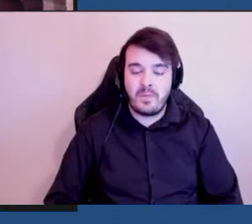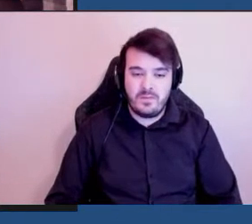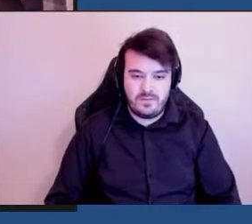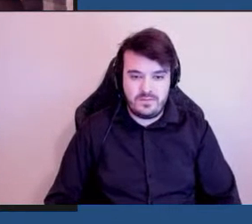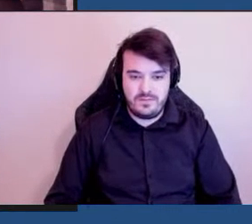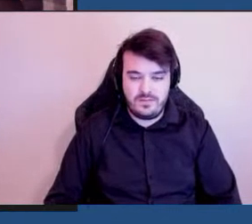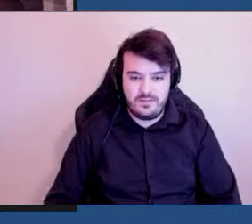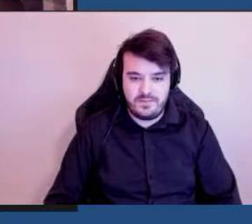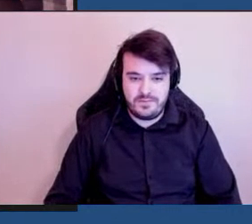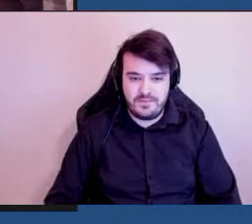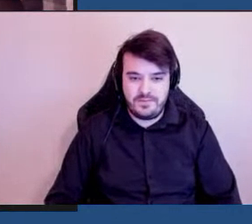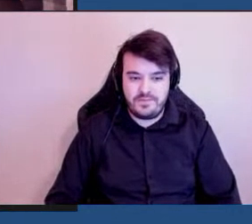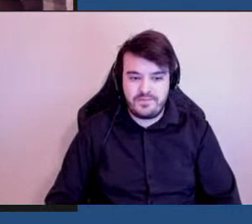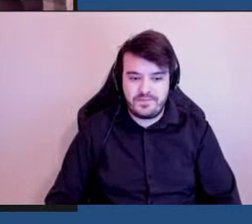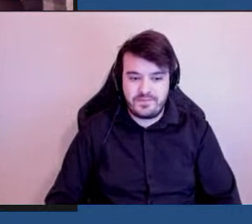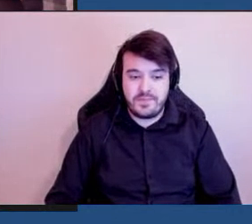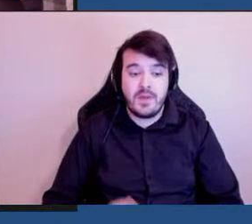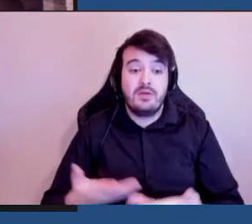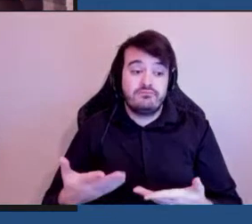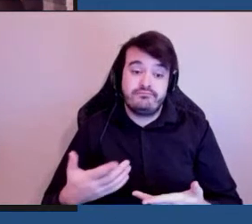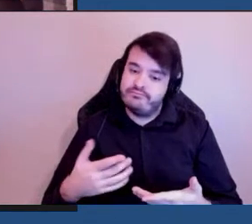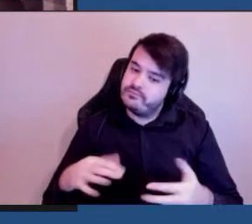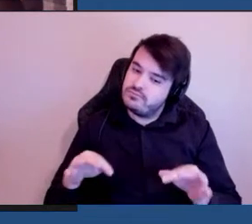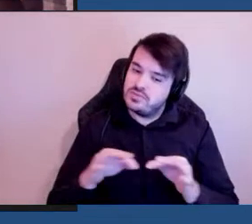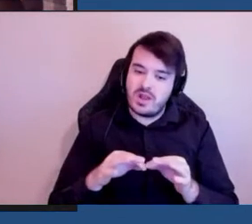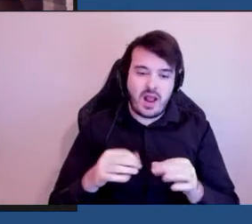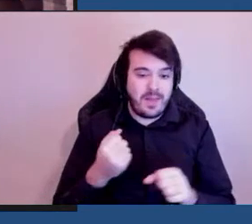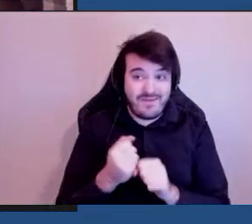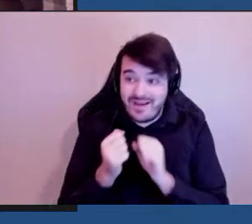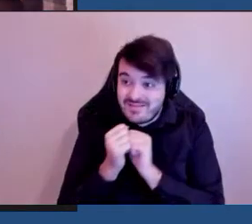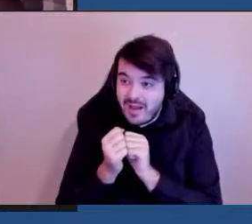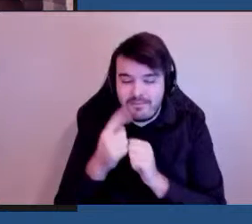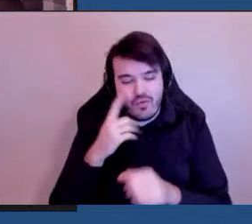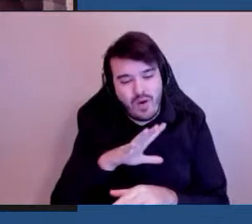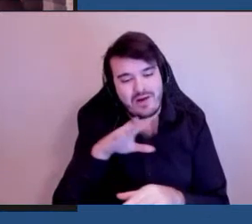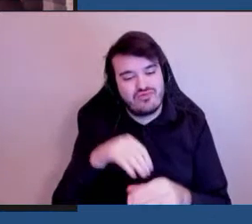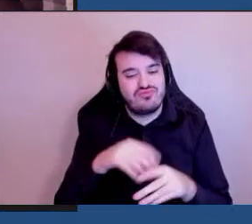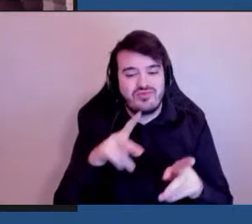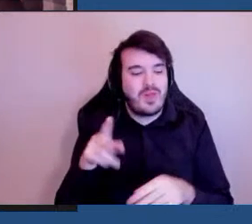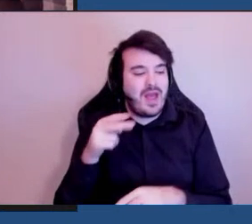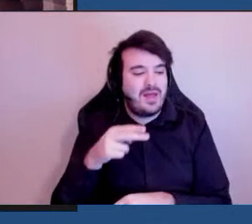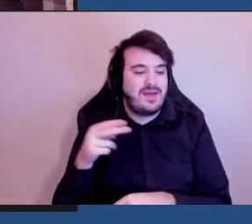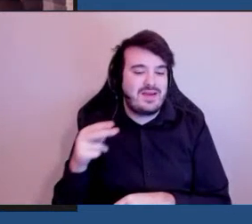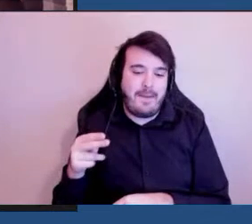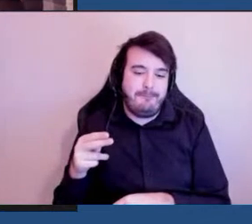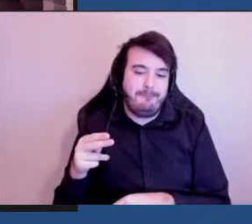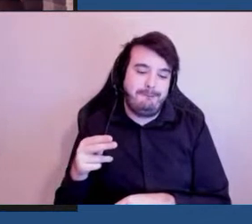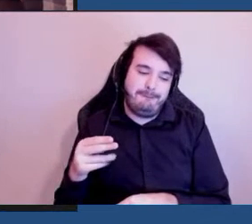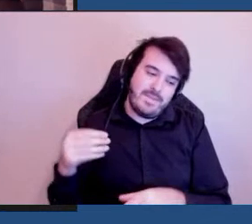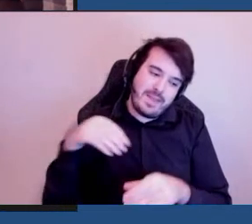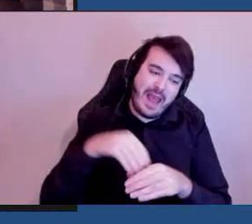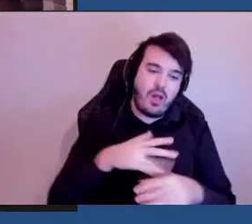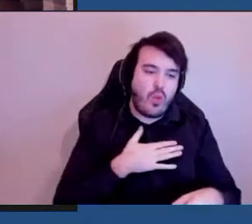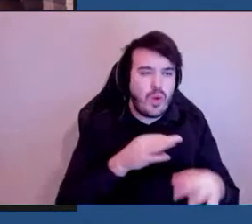Pendant qu'on travaille pour inclure les gens vivant avec des handicaps dans nos décisions.